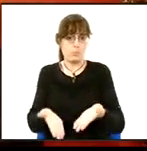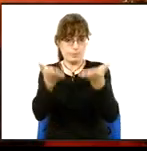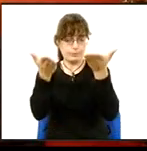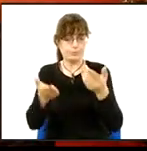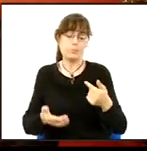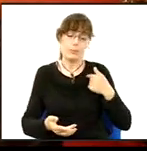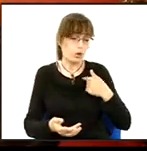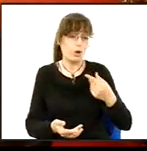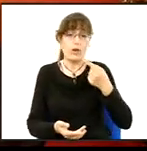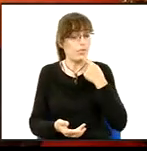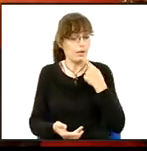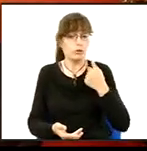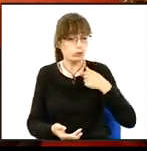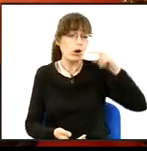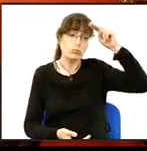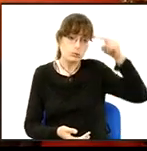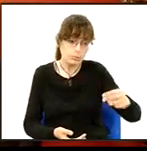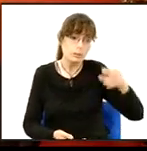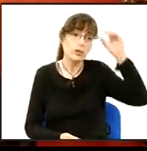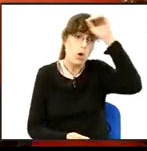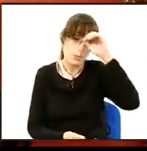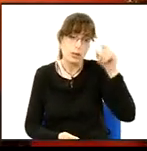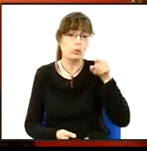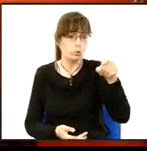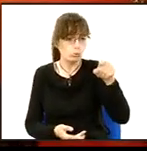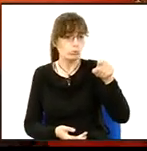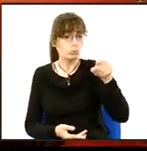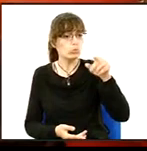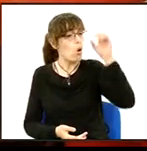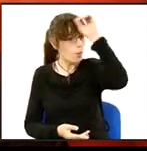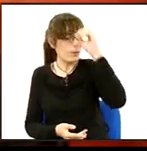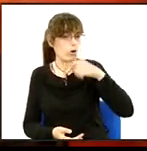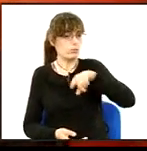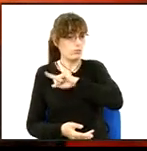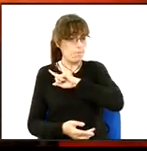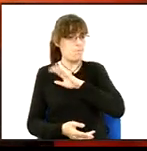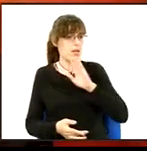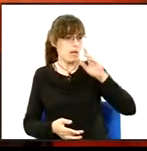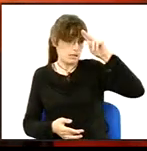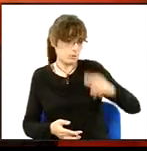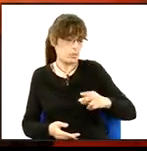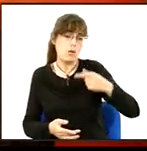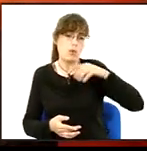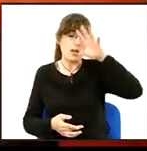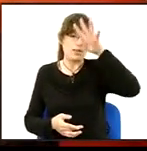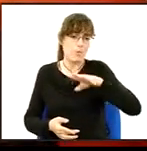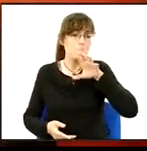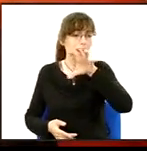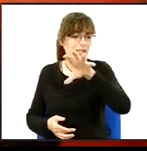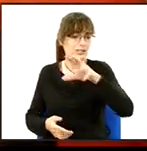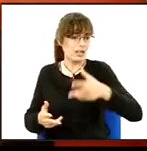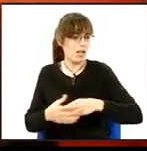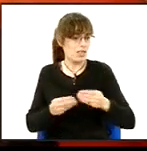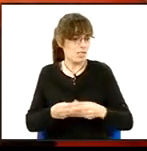Jo, de la mateixa manera que li respeto la seva opinió, vostè ha de respectar la meva. Això d'entrada. Estem en un país democràtic i tothom